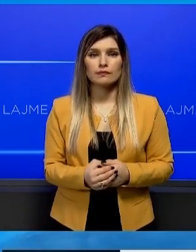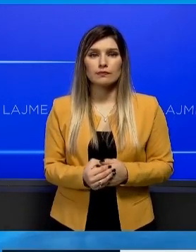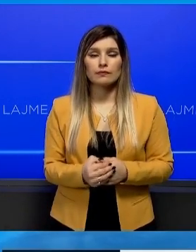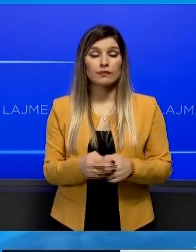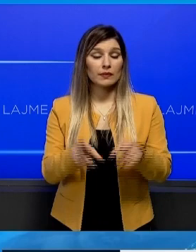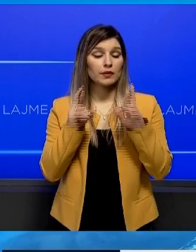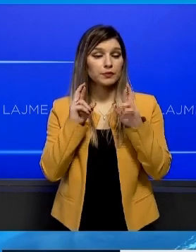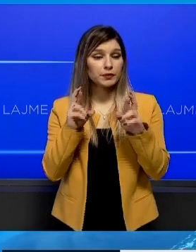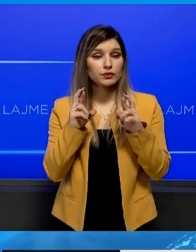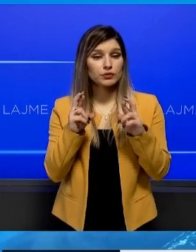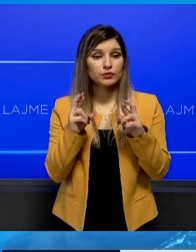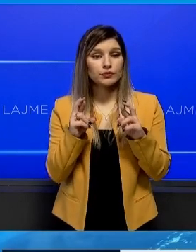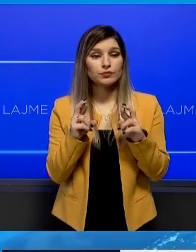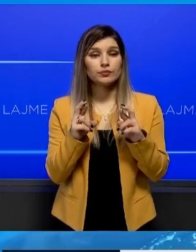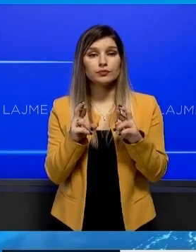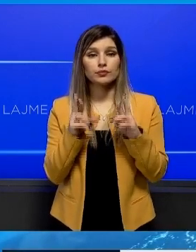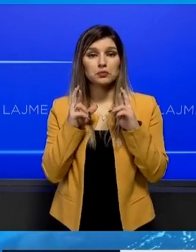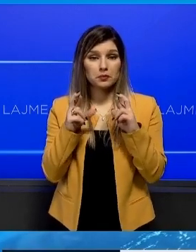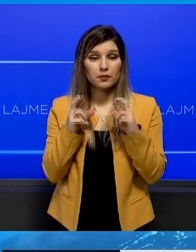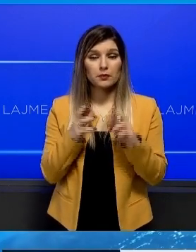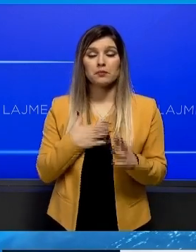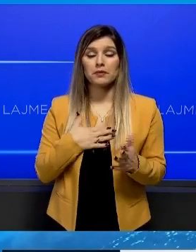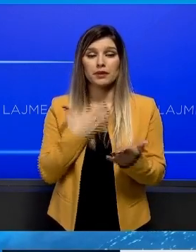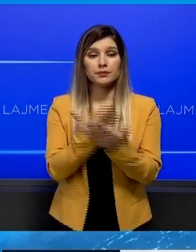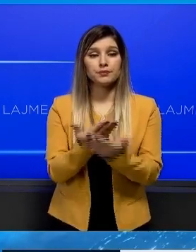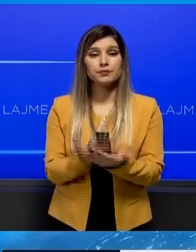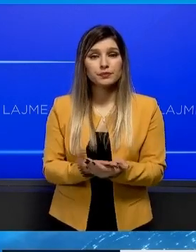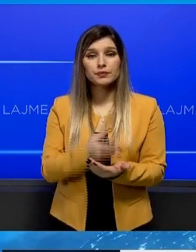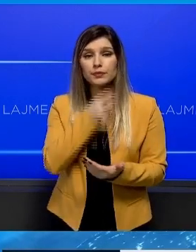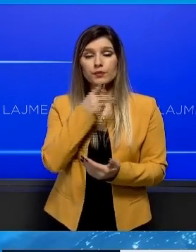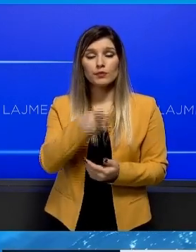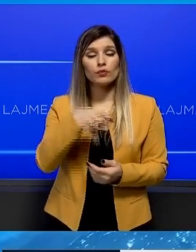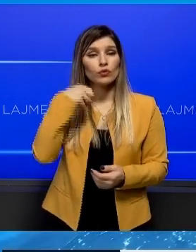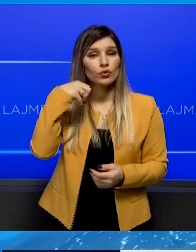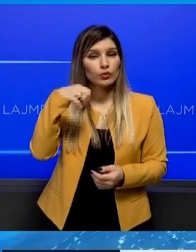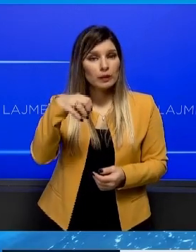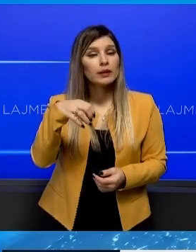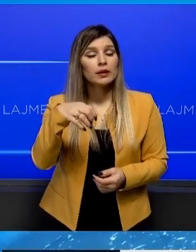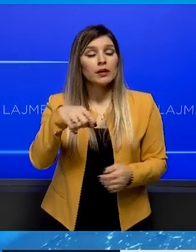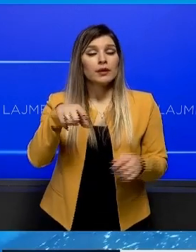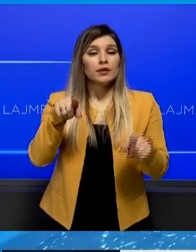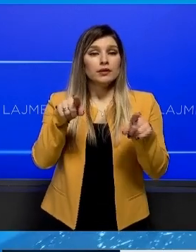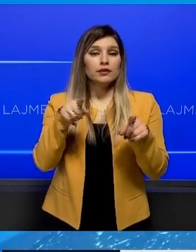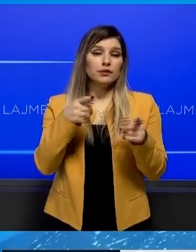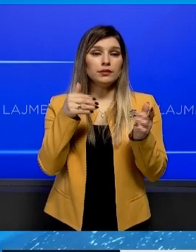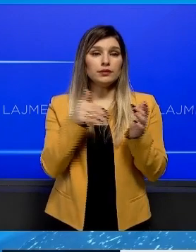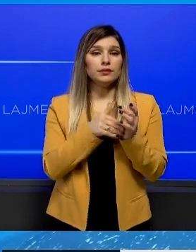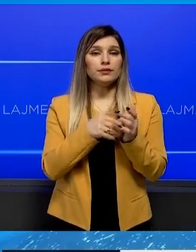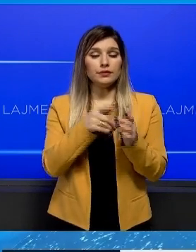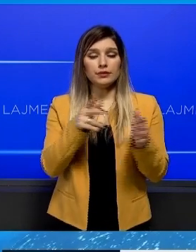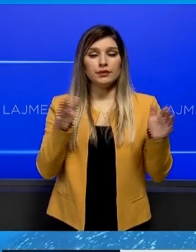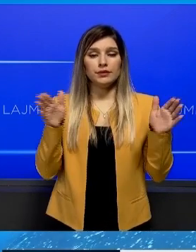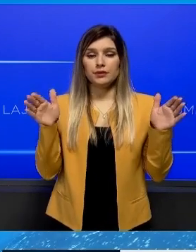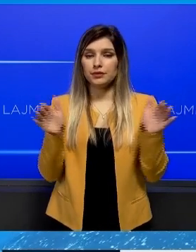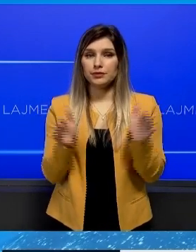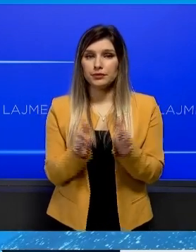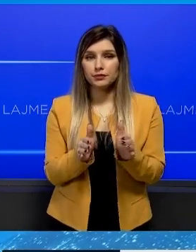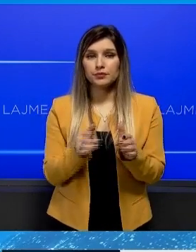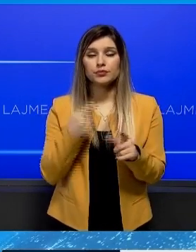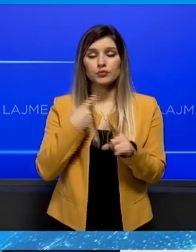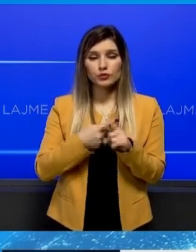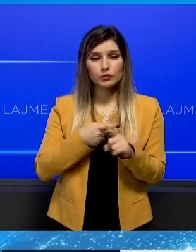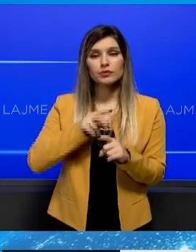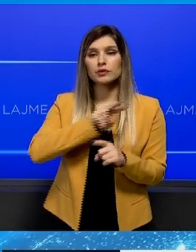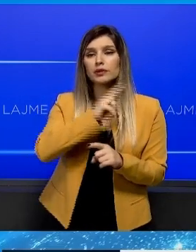shpresojmë që kërkesa tona për energji, përsa qërështë elektrike, të zvoglohen pak edhe të bëm një